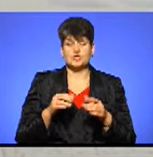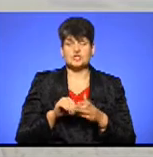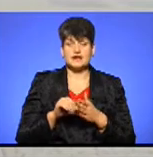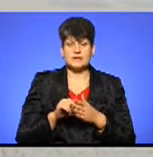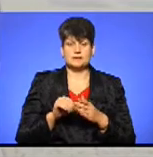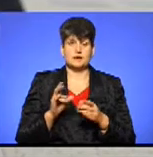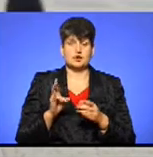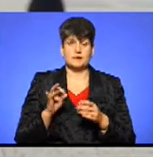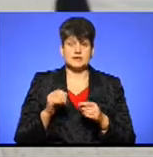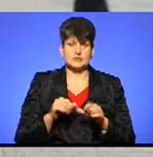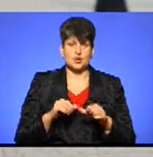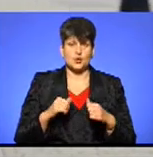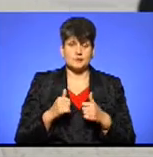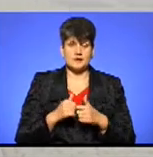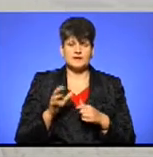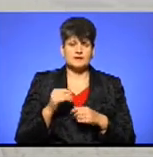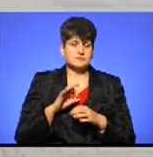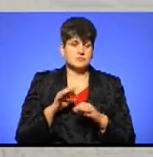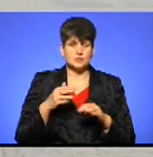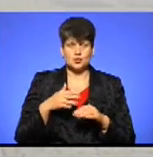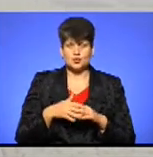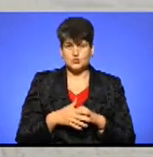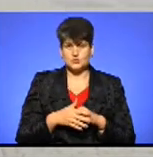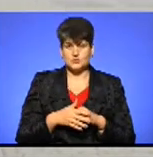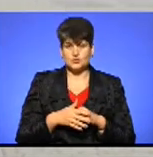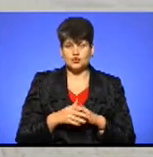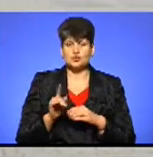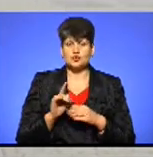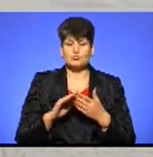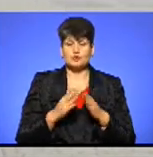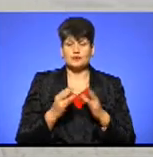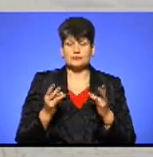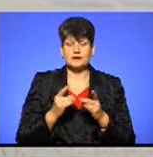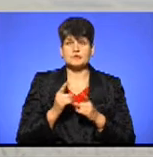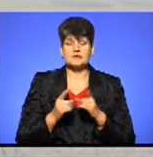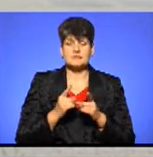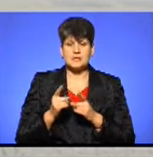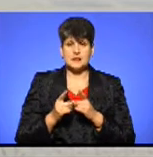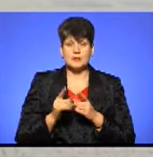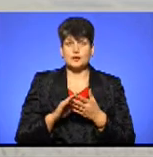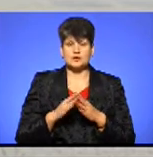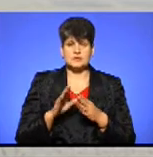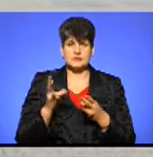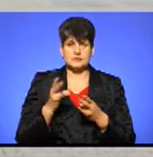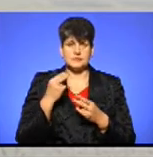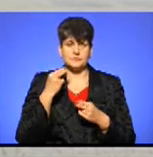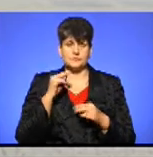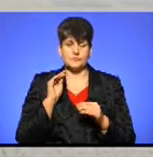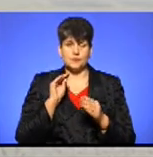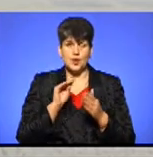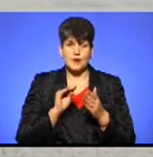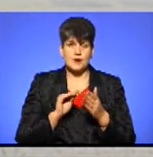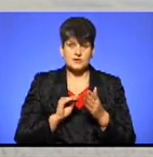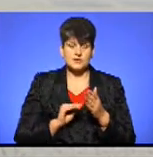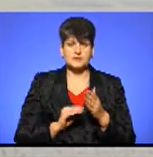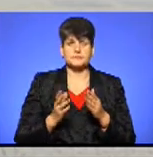номінаційного комітету. І всі чудово розуміють, що положення потрібно змінювати, їх потрібно вдосконалити, так як є моменти, які